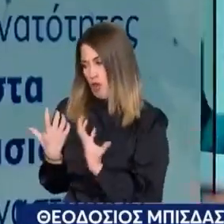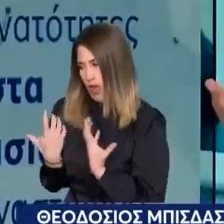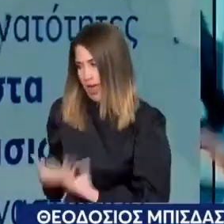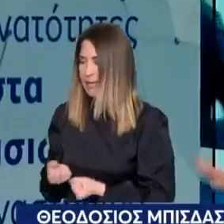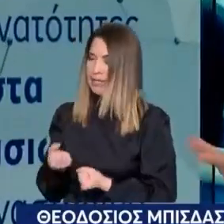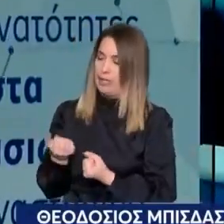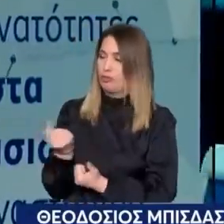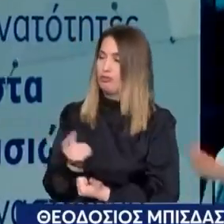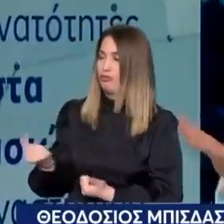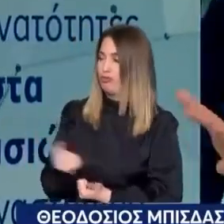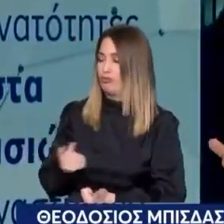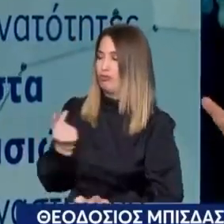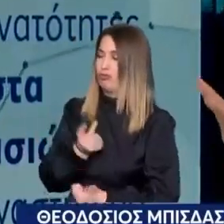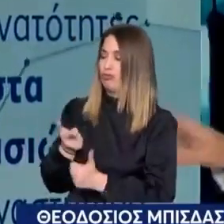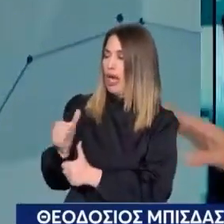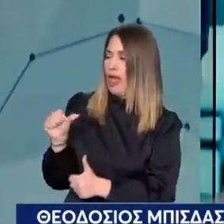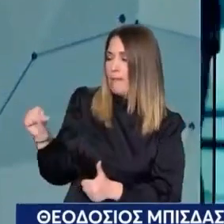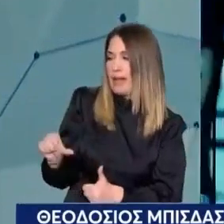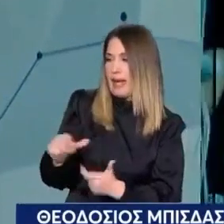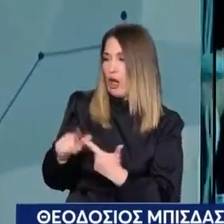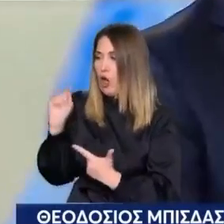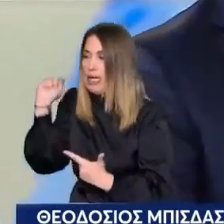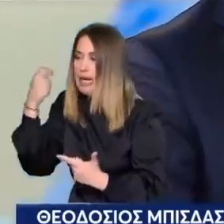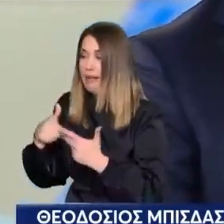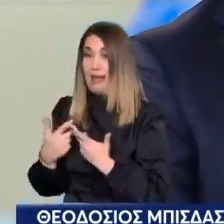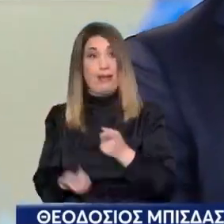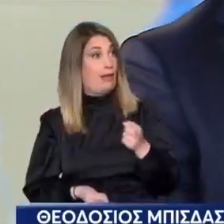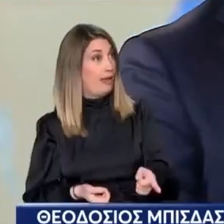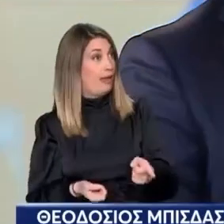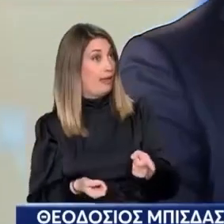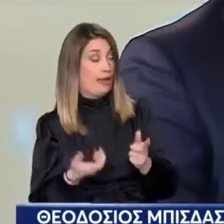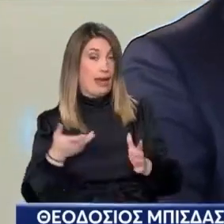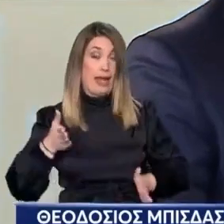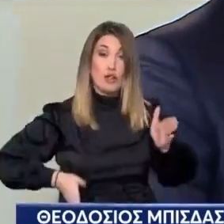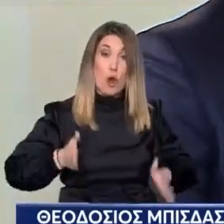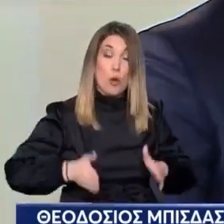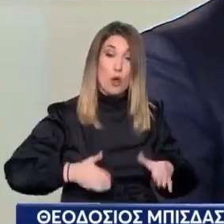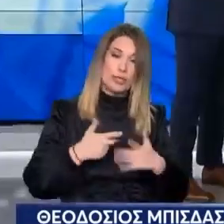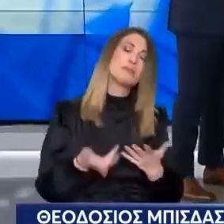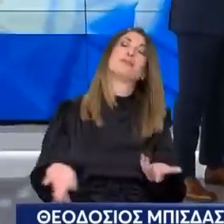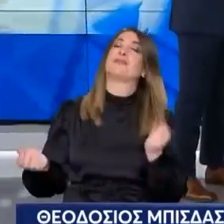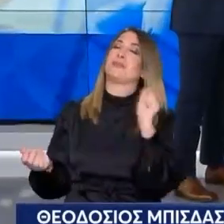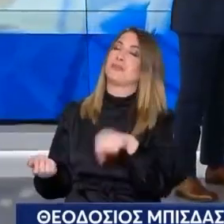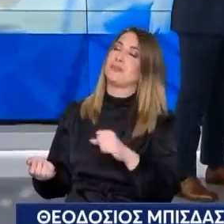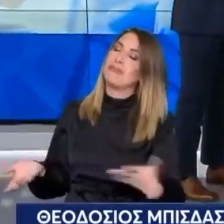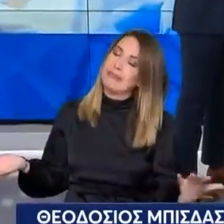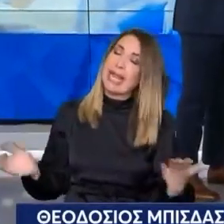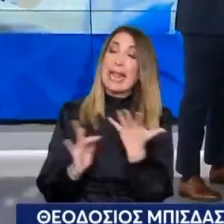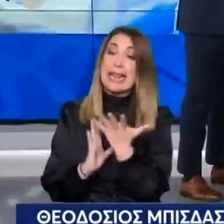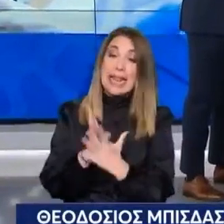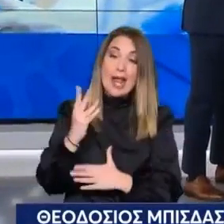να ζητήσουμε Για υβριδική χειρουργική, για εξηγήστε μας Στην ουσία η τεχνολογία έρχεται πια και μπαίνει πιο πολύ στις μέρες μας